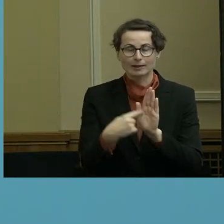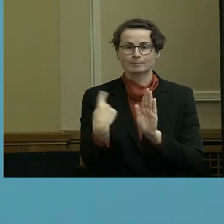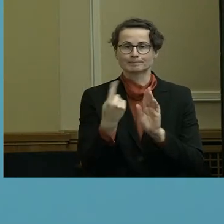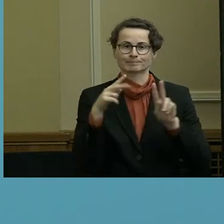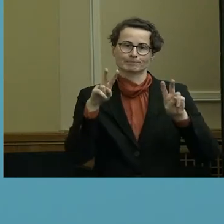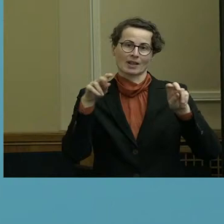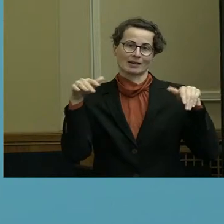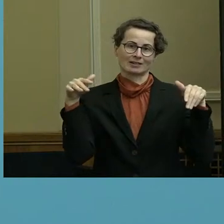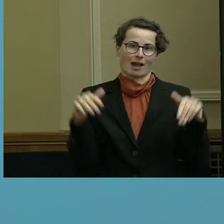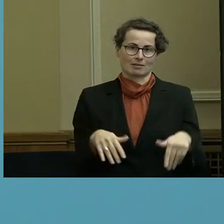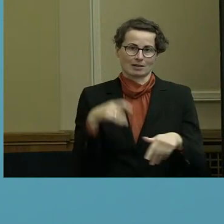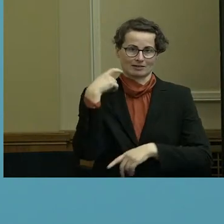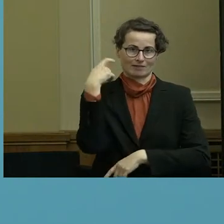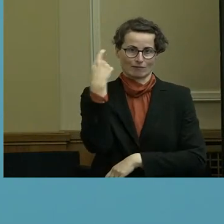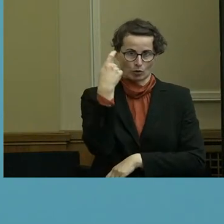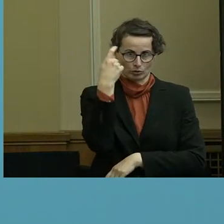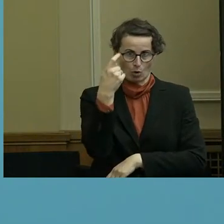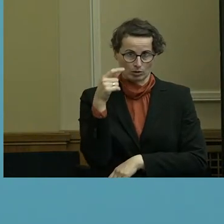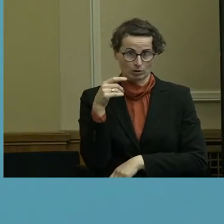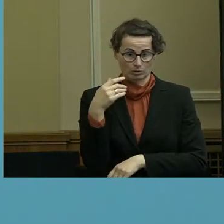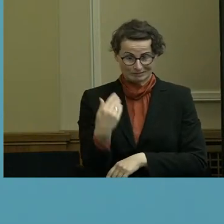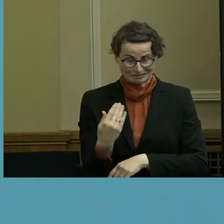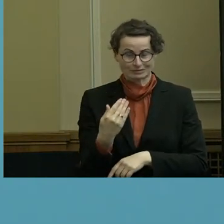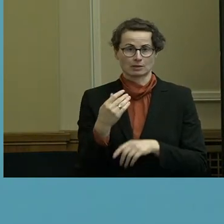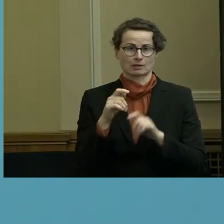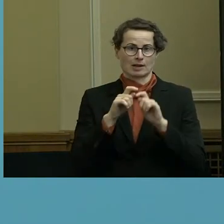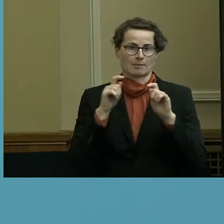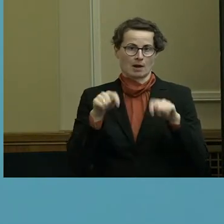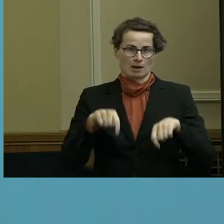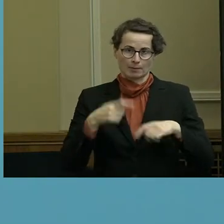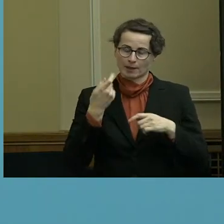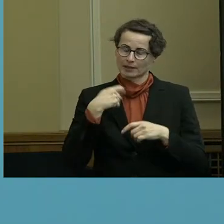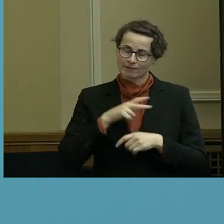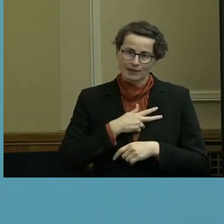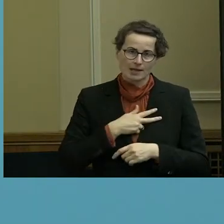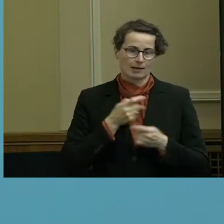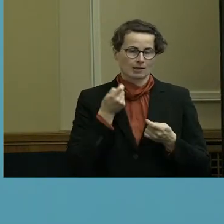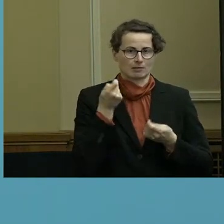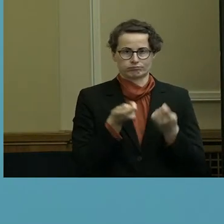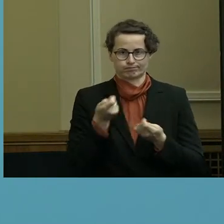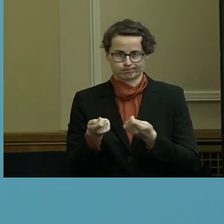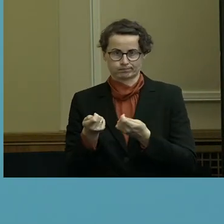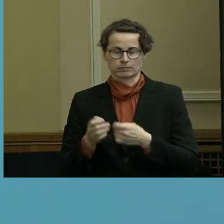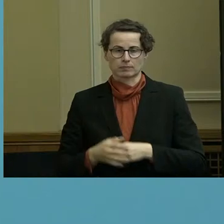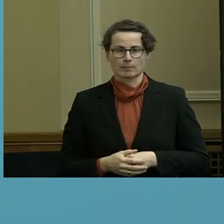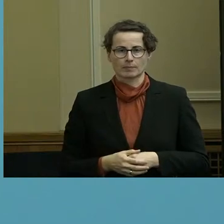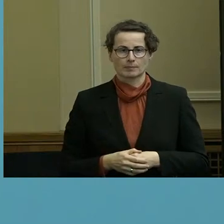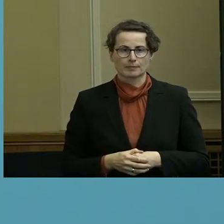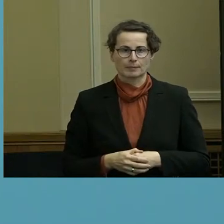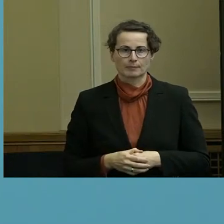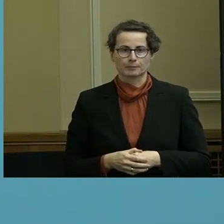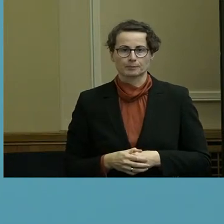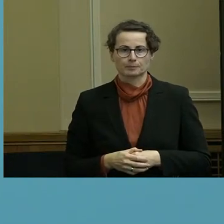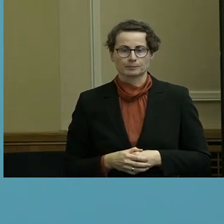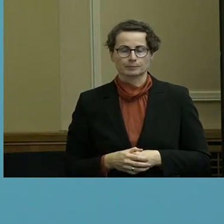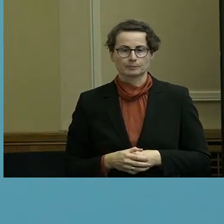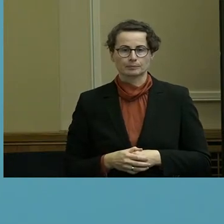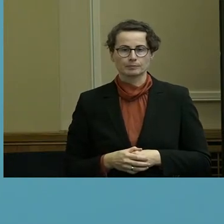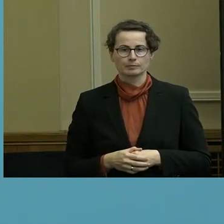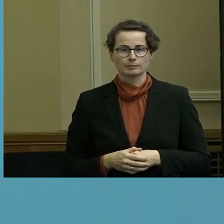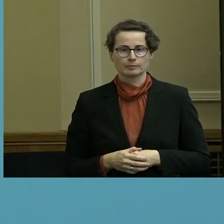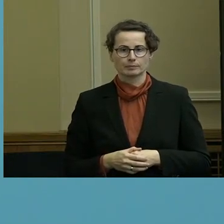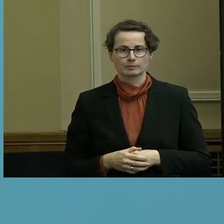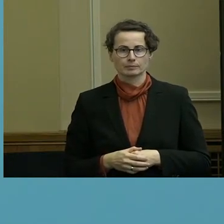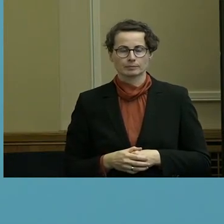Thema, wirkungsvoll in Berlin investieren. Wir haben bei